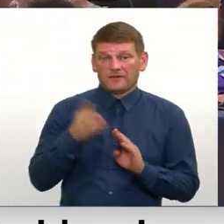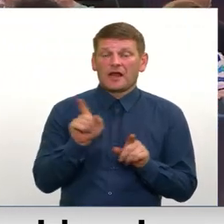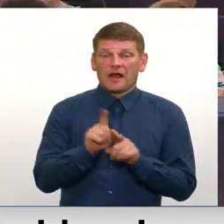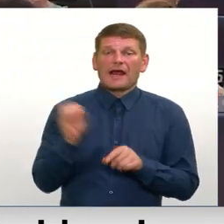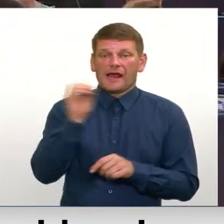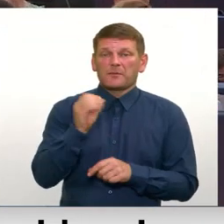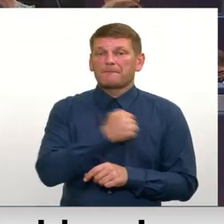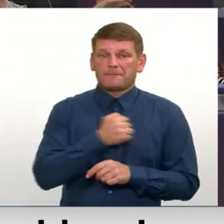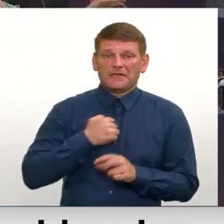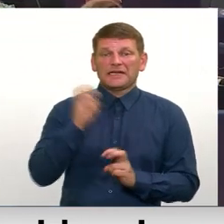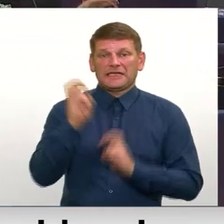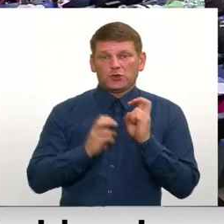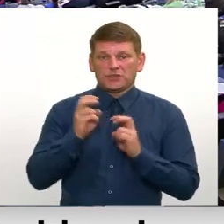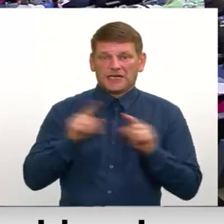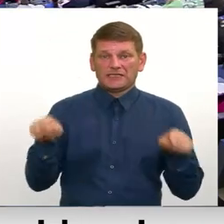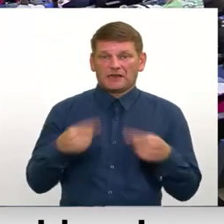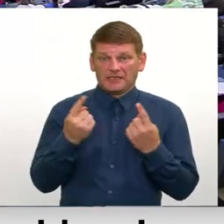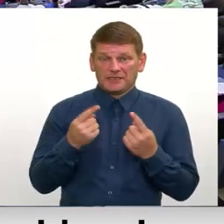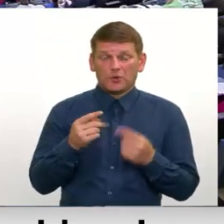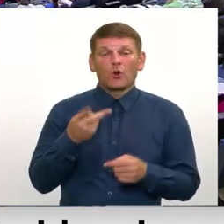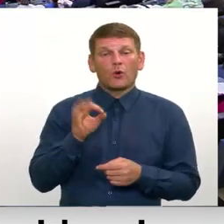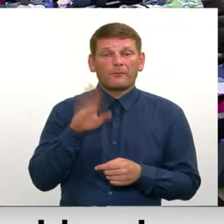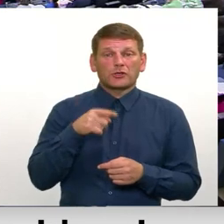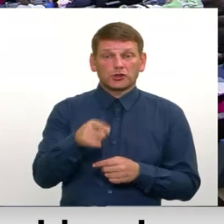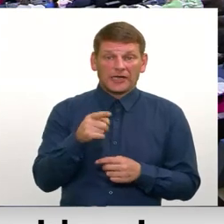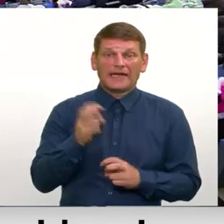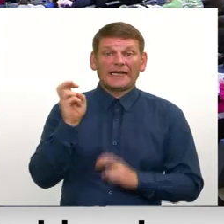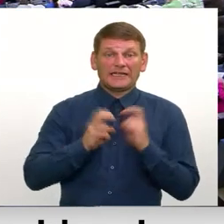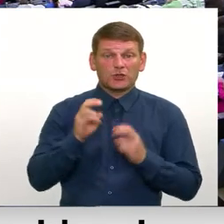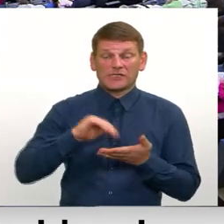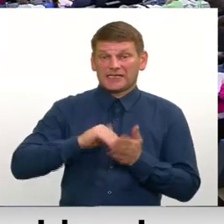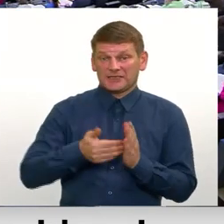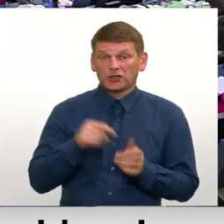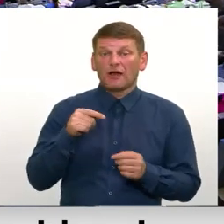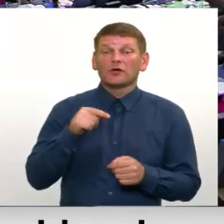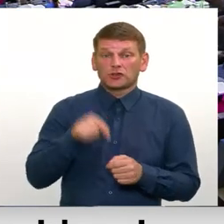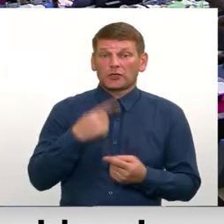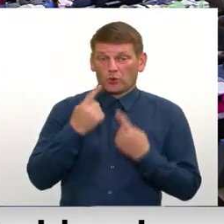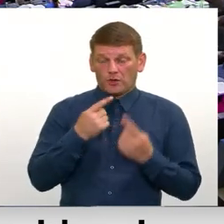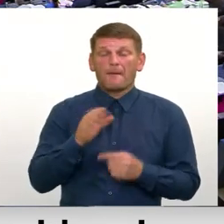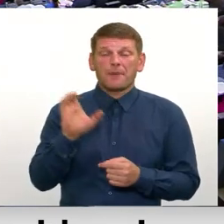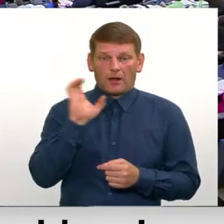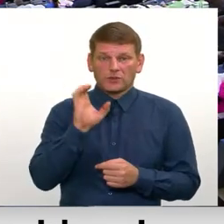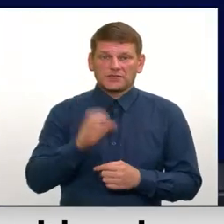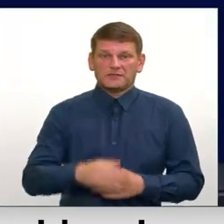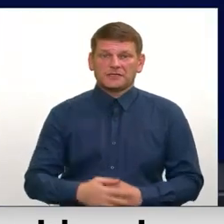Eiropas militārās industrijas attīstību. Ko par šo industrijas stāvokli šeit runā, paklausīsimies Lūdzu.